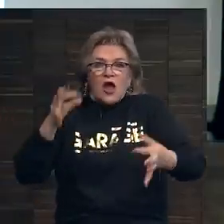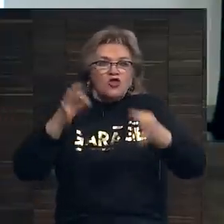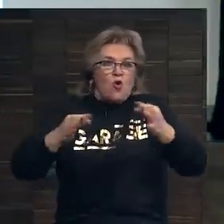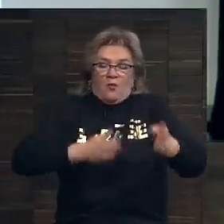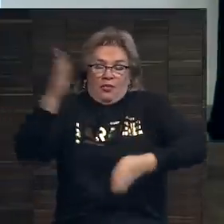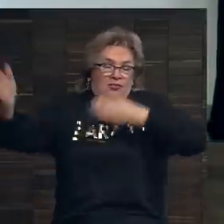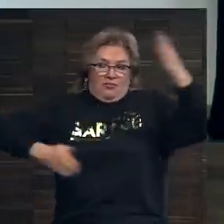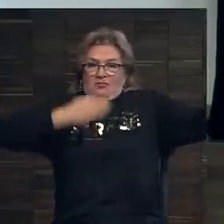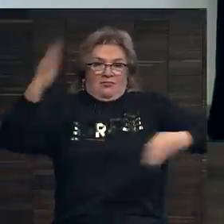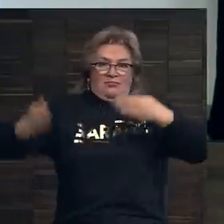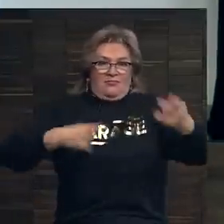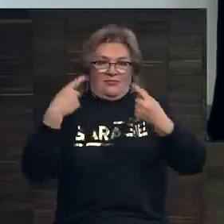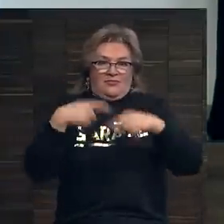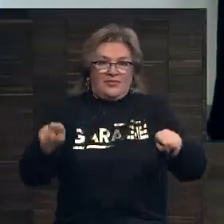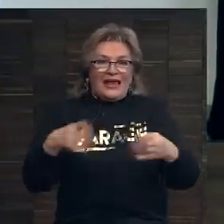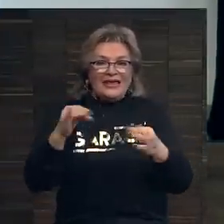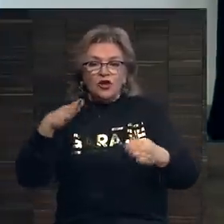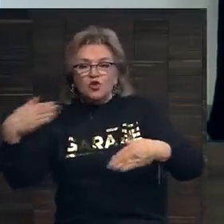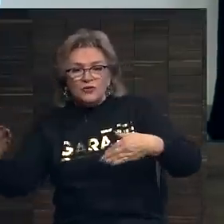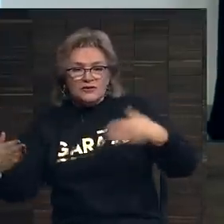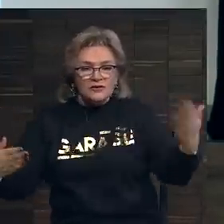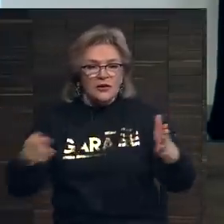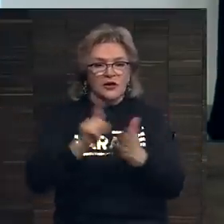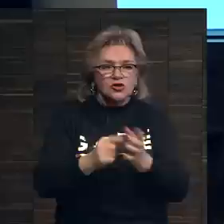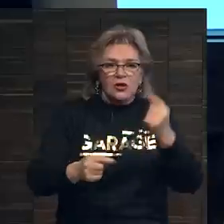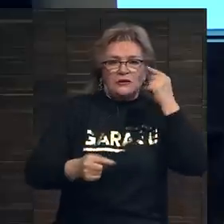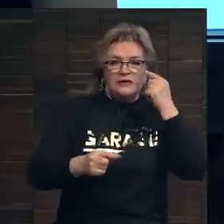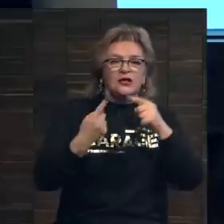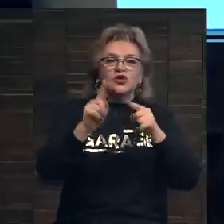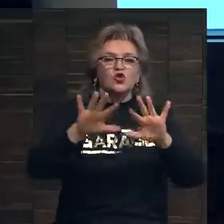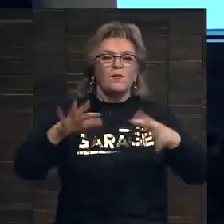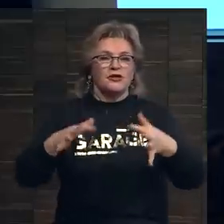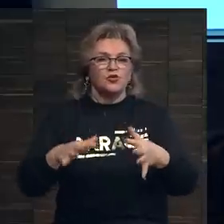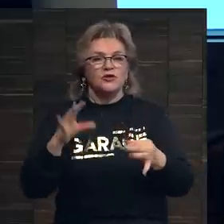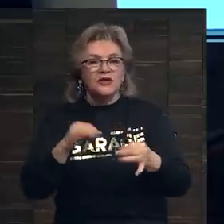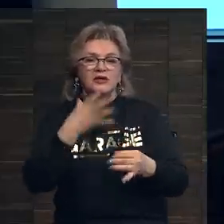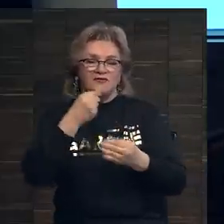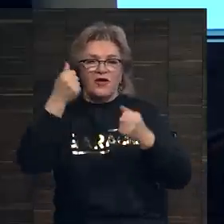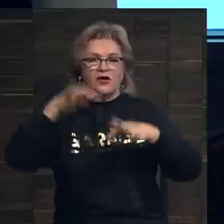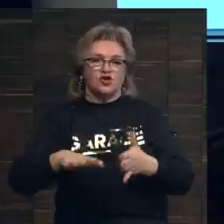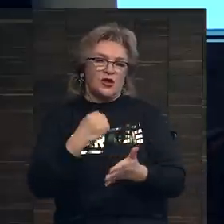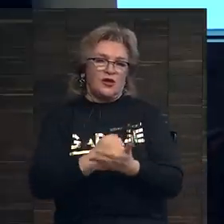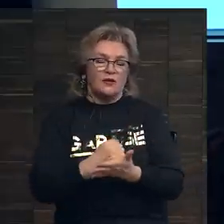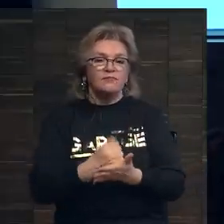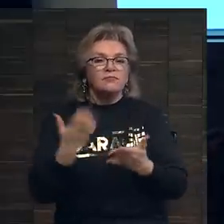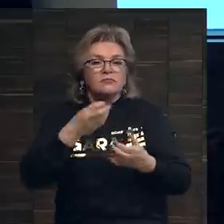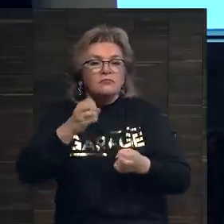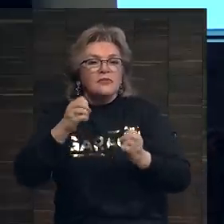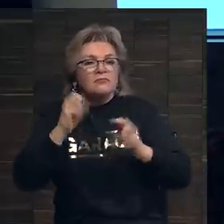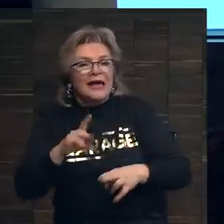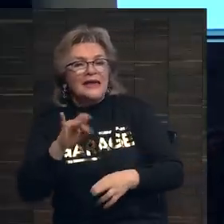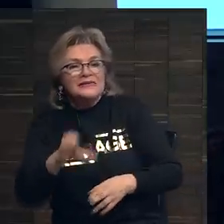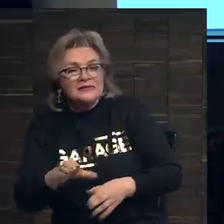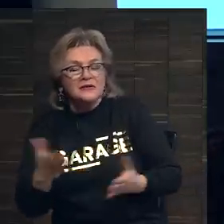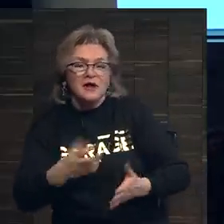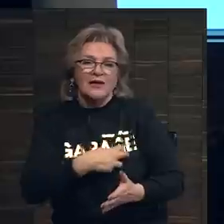нормы, и другие стороны должны как-то осознать происходящее и принять свои решения. Каковы риски и стратегии?